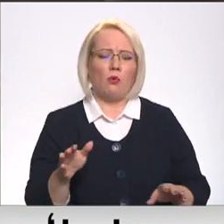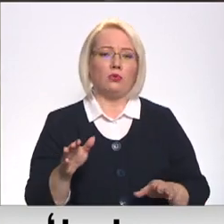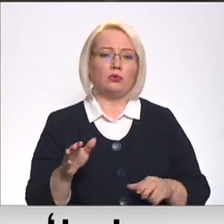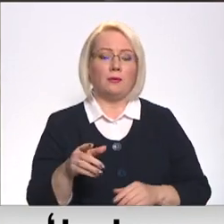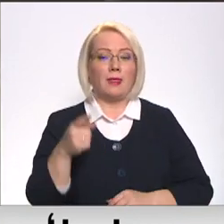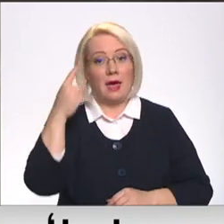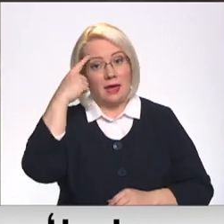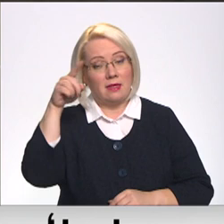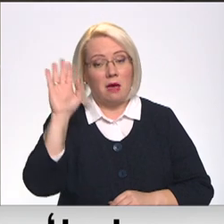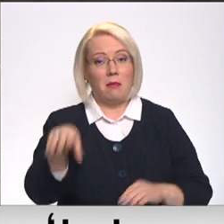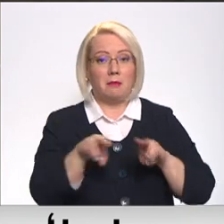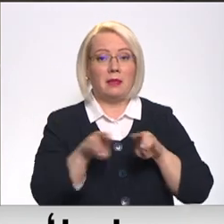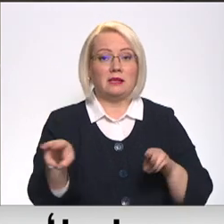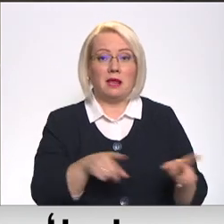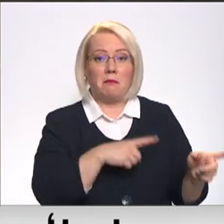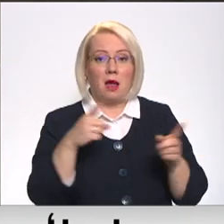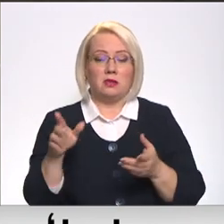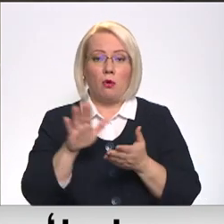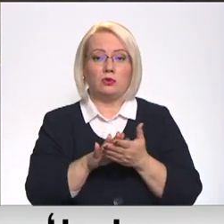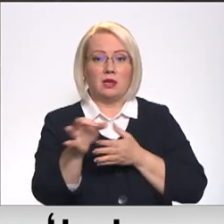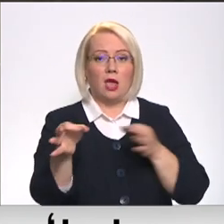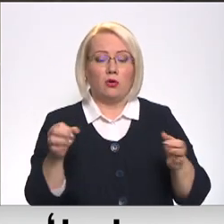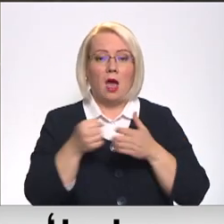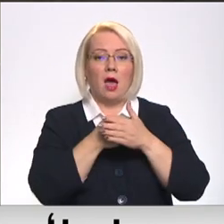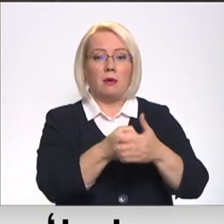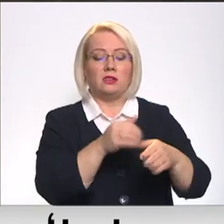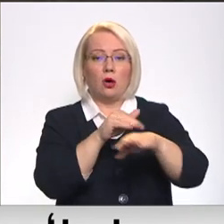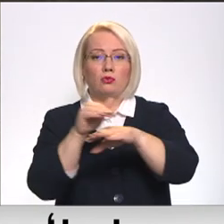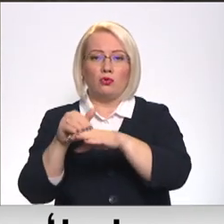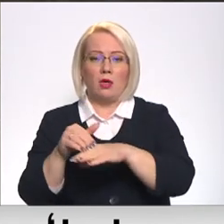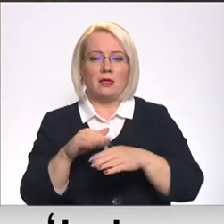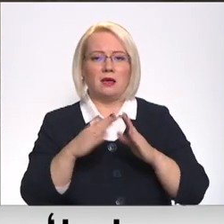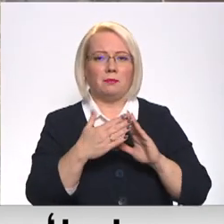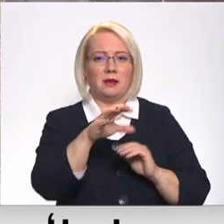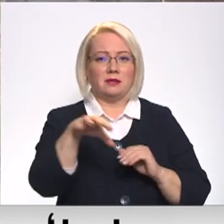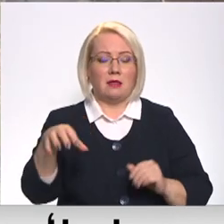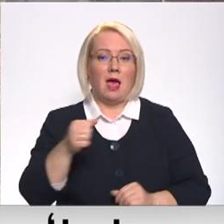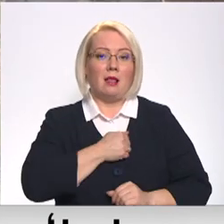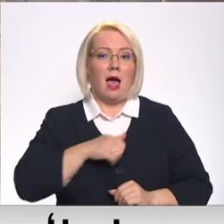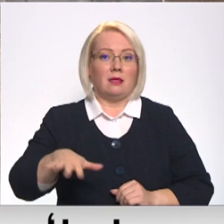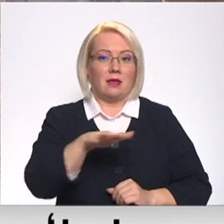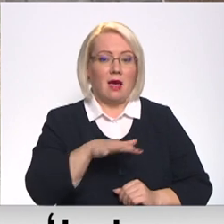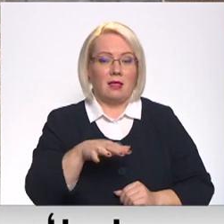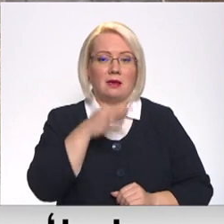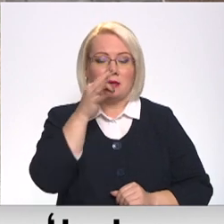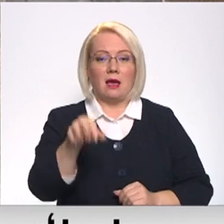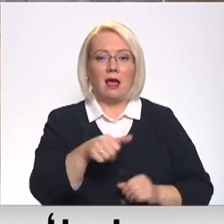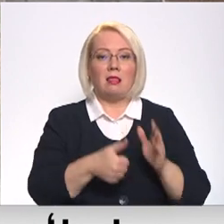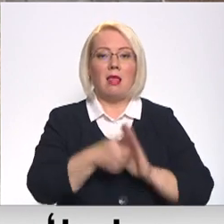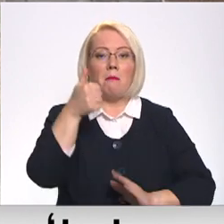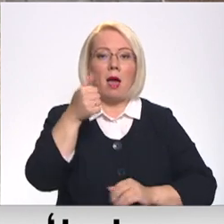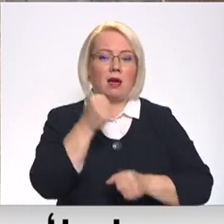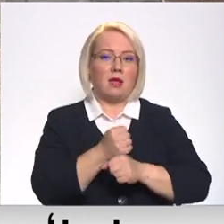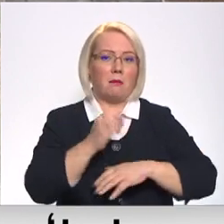Ideja par ministriju pārcaušanu uz reģioniem atbalsta arī uzrunāties pašvaldībās. Latgaleikā galveno iemeslu min labāku darba